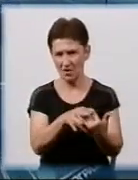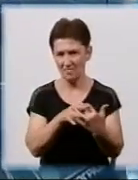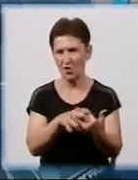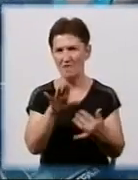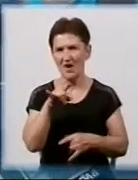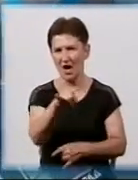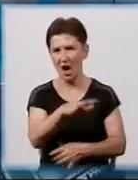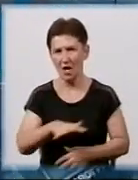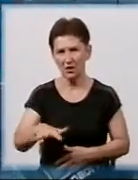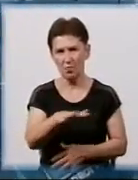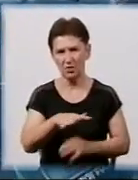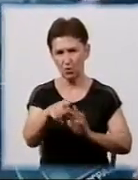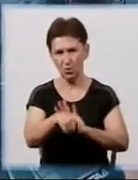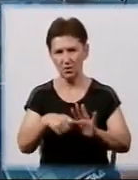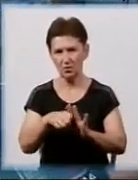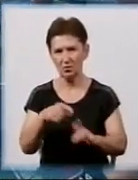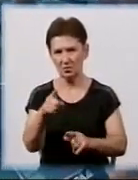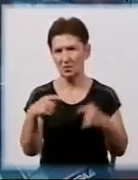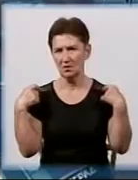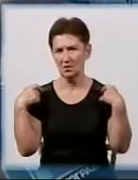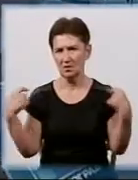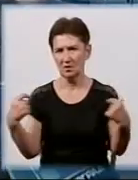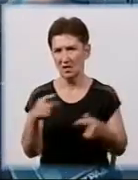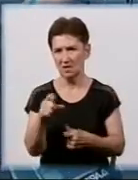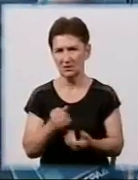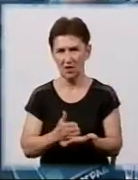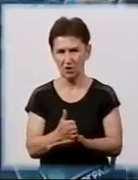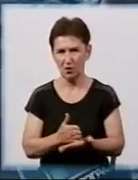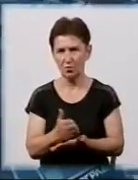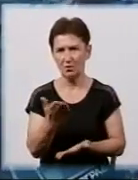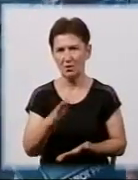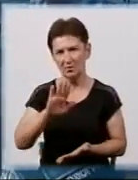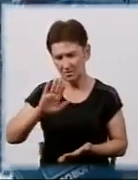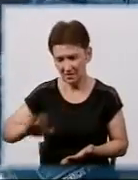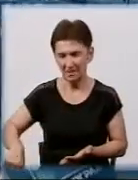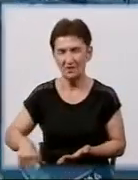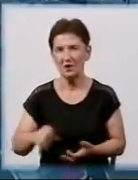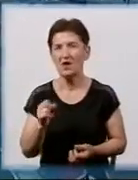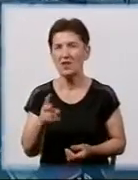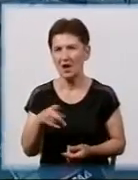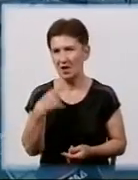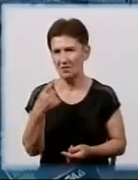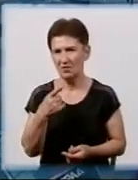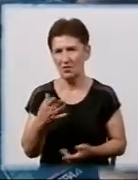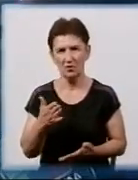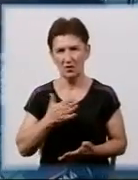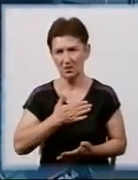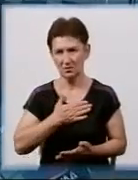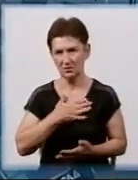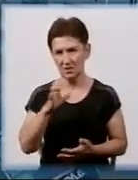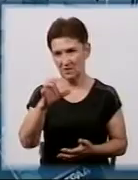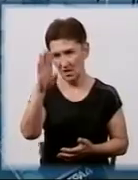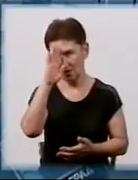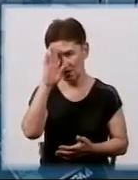аеропорту в Донецькому, звані, ну, шеврон кіборга заслужений. Ну то, як кажуть, я з хлопцями за солідарністю